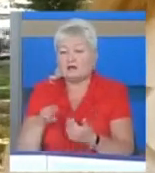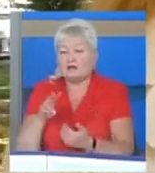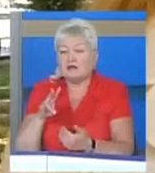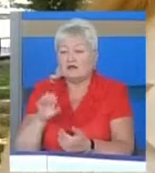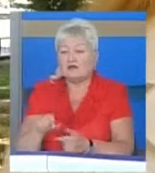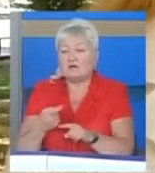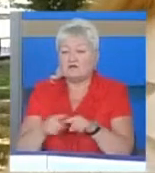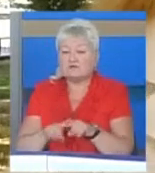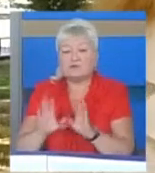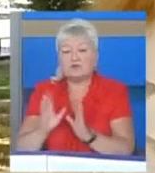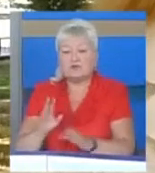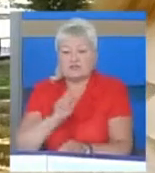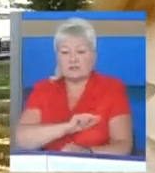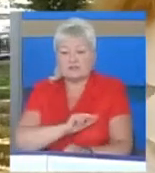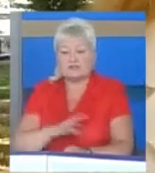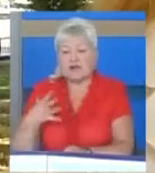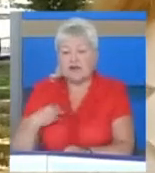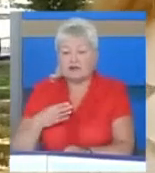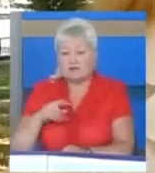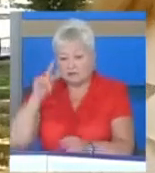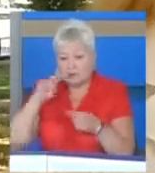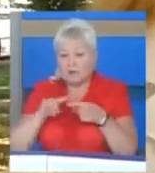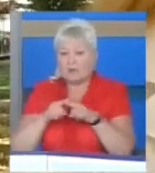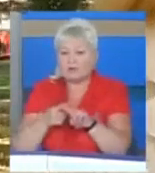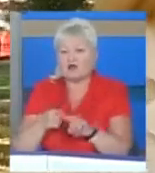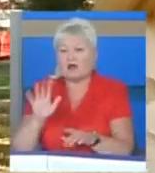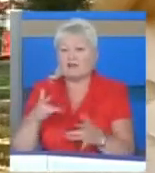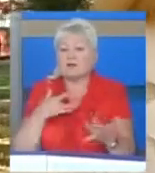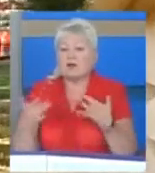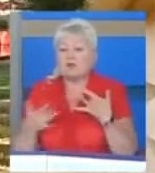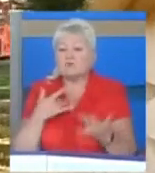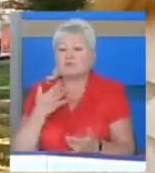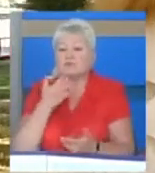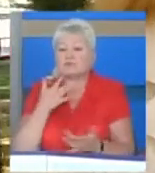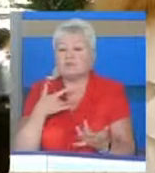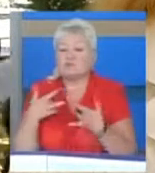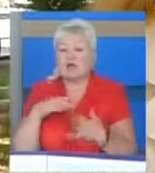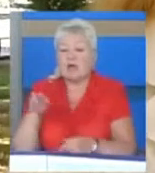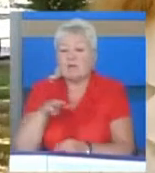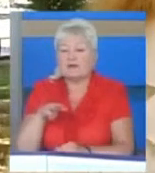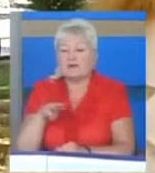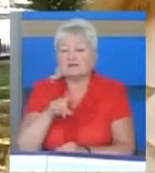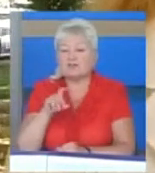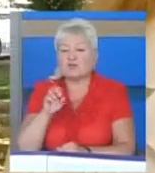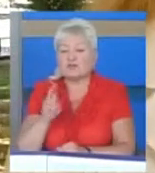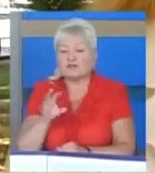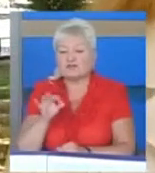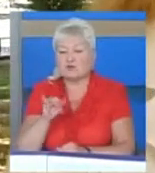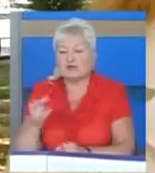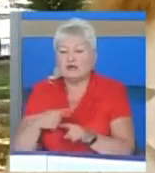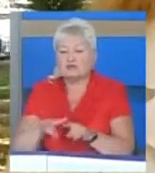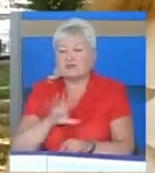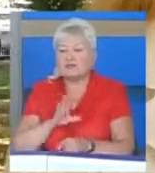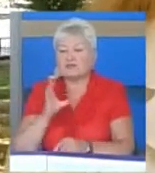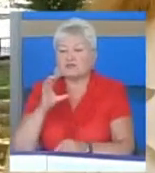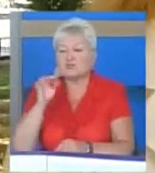лише працівники Львівської політехніки, але й актори Національного театру імені Марії Заньковецької. Це був такий соціальний проєкт, дуже